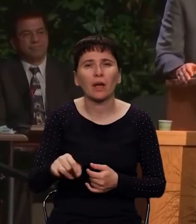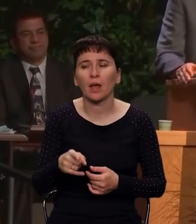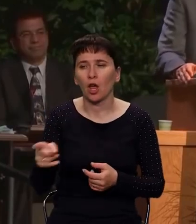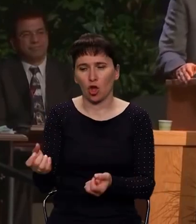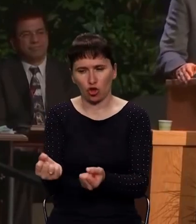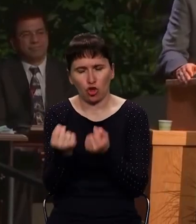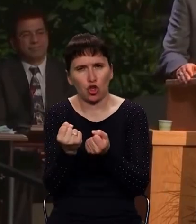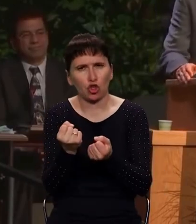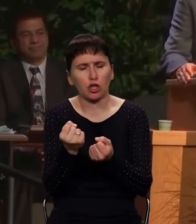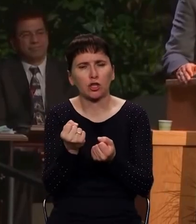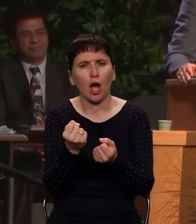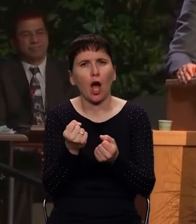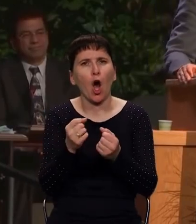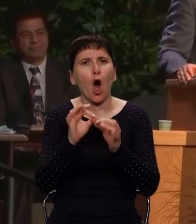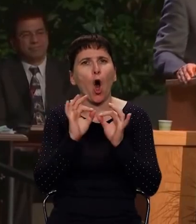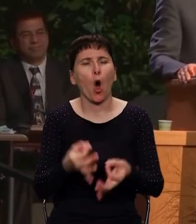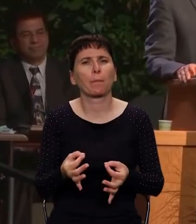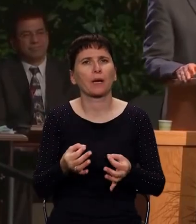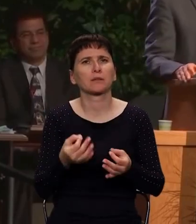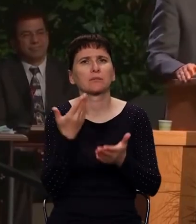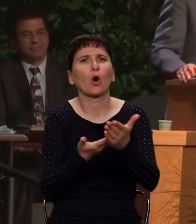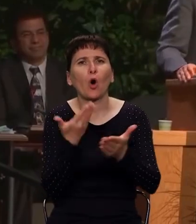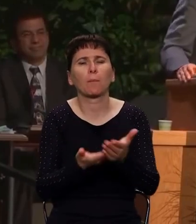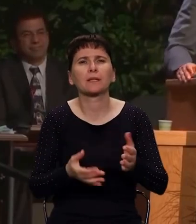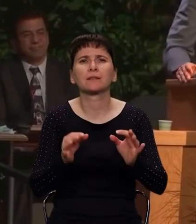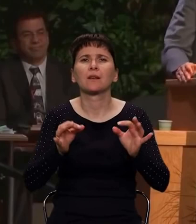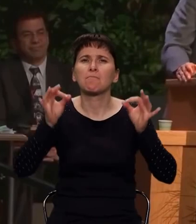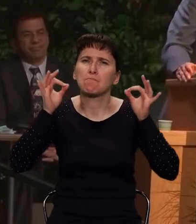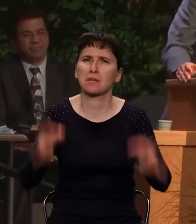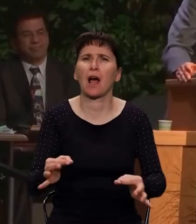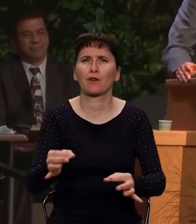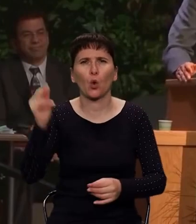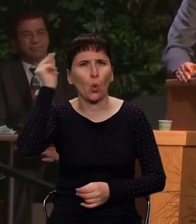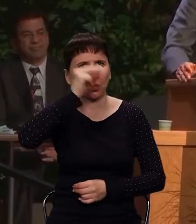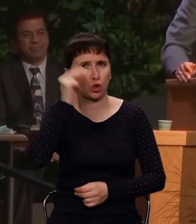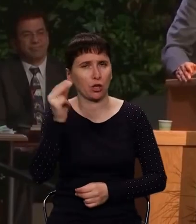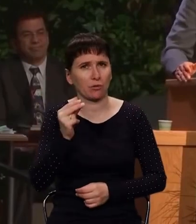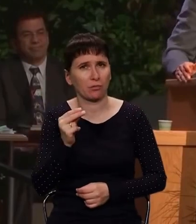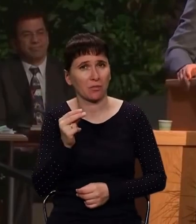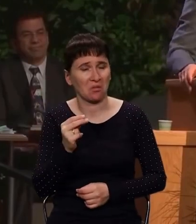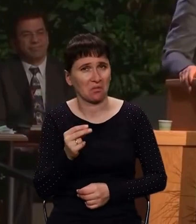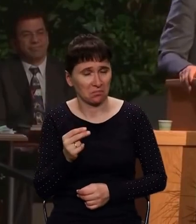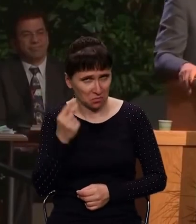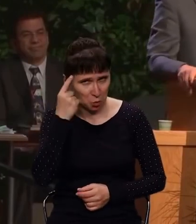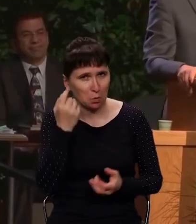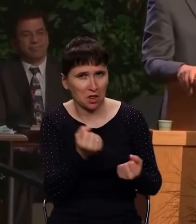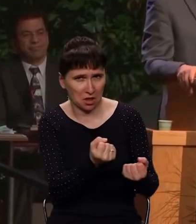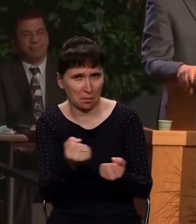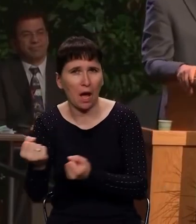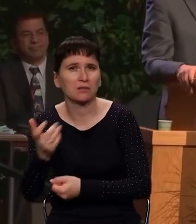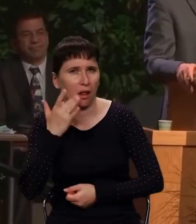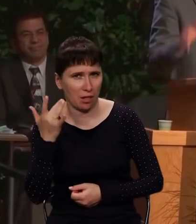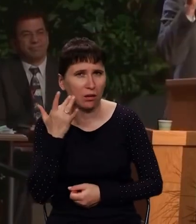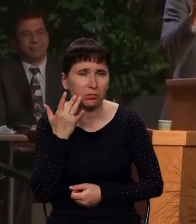образца здравого учения. Братья и сестры, держаться легко или нелегко? Очень нелегко. Попробуйте.